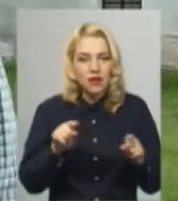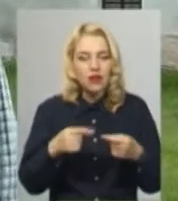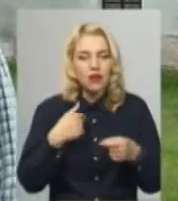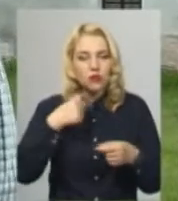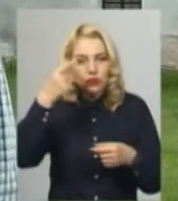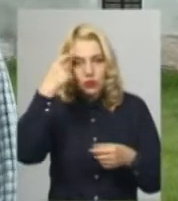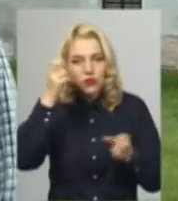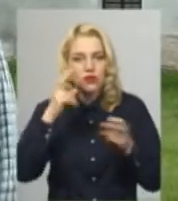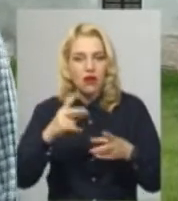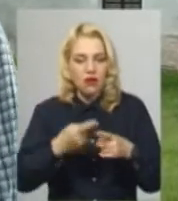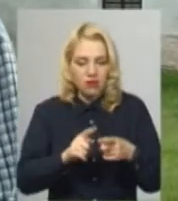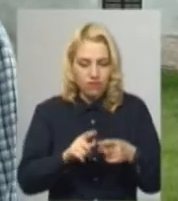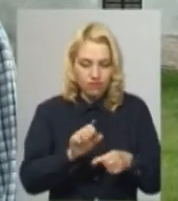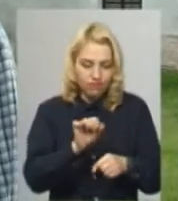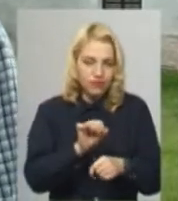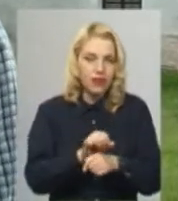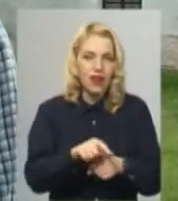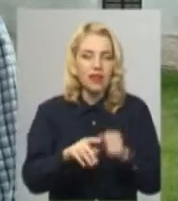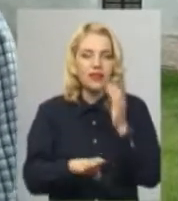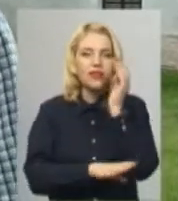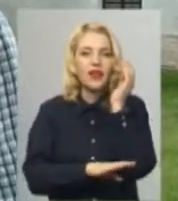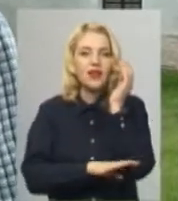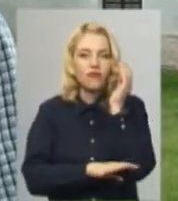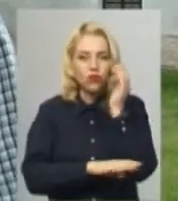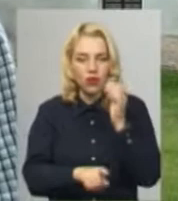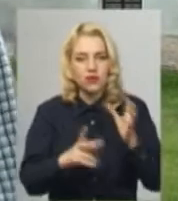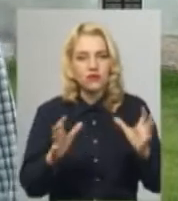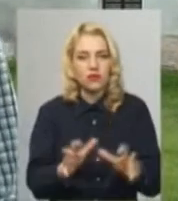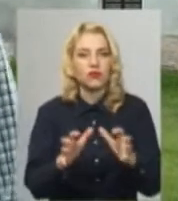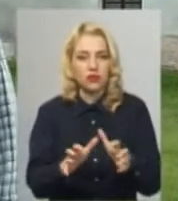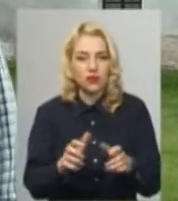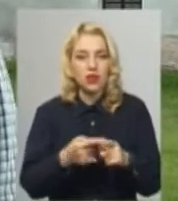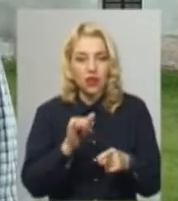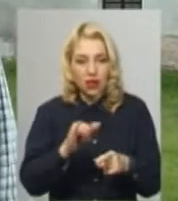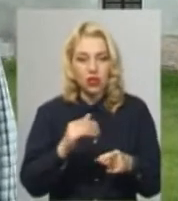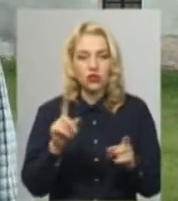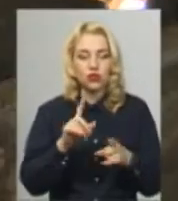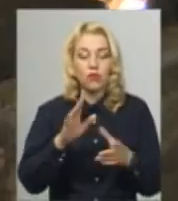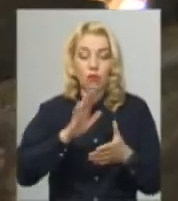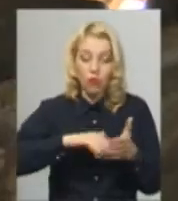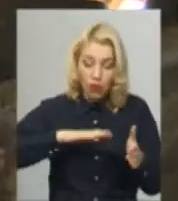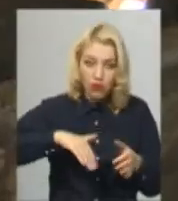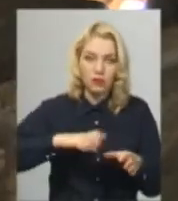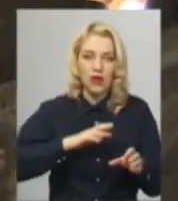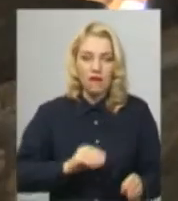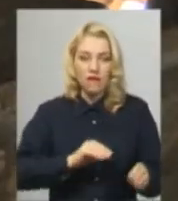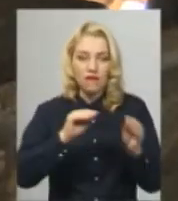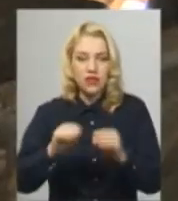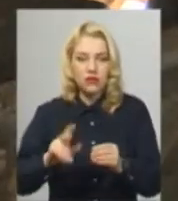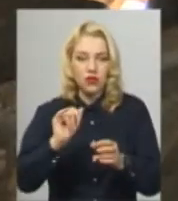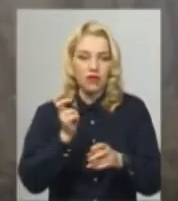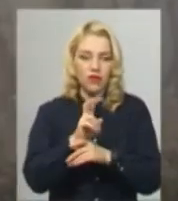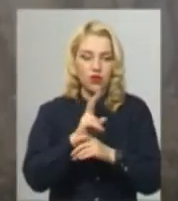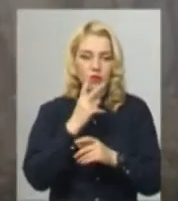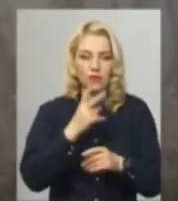методи, як консервувати деревину, для того, щоб потім виставити її і наші відвідувачі змогли побачити. Офіцерська вежа отримала